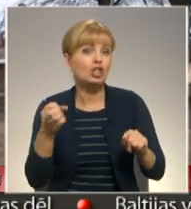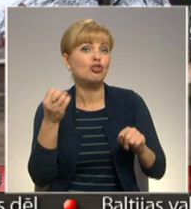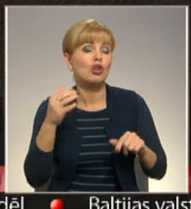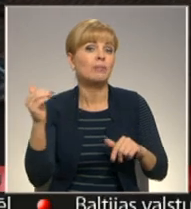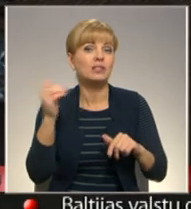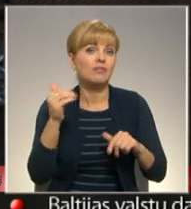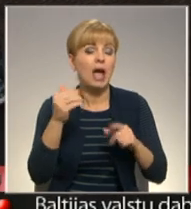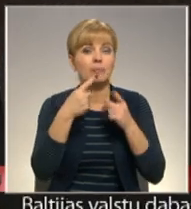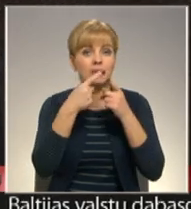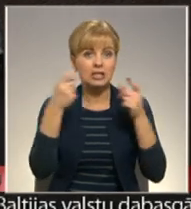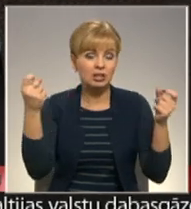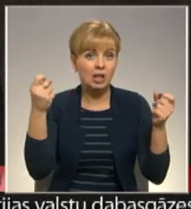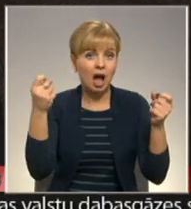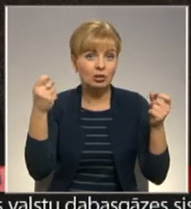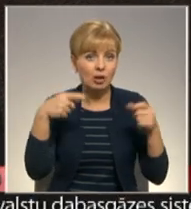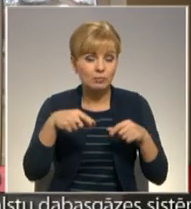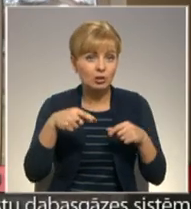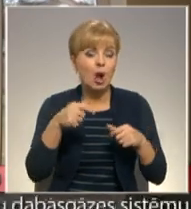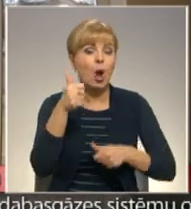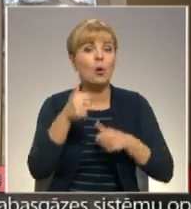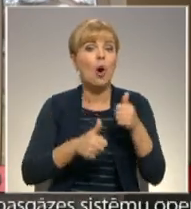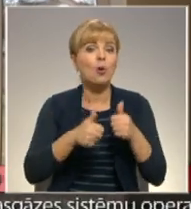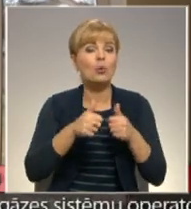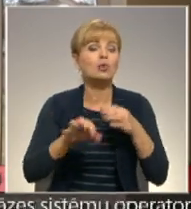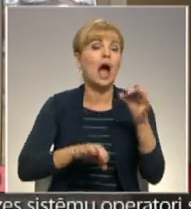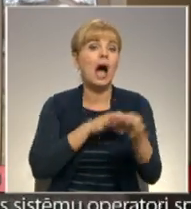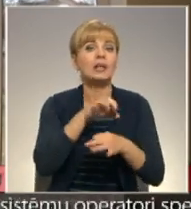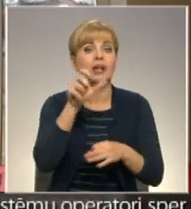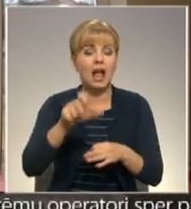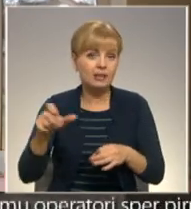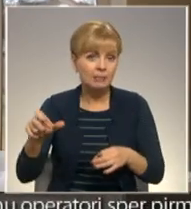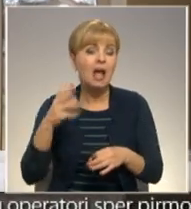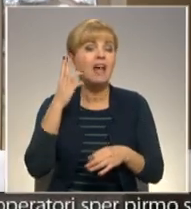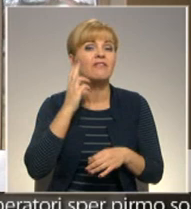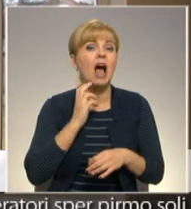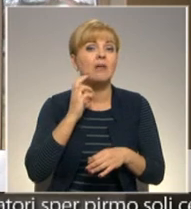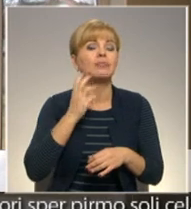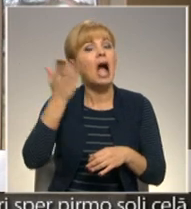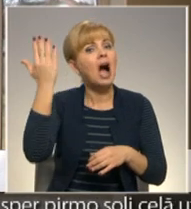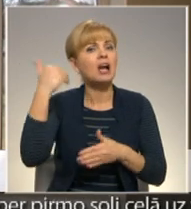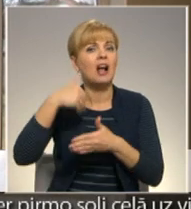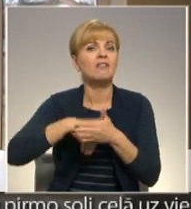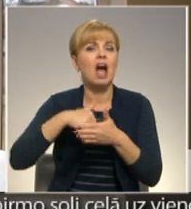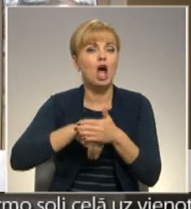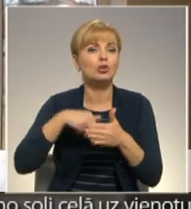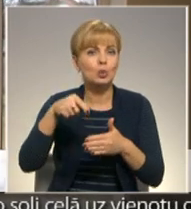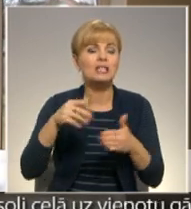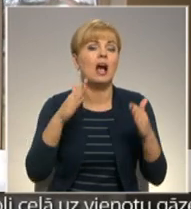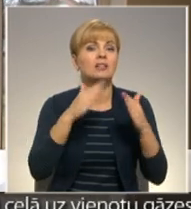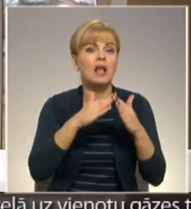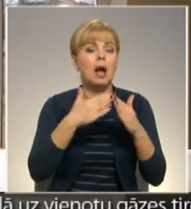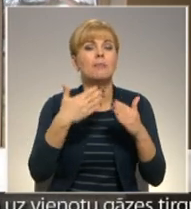februārem izsludināts metu konkursa arhitektiem. Vēsturiskās mājas ir uzmērītas, mums ir pilnīgi visi dati, absolūti par viņām,